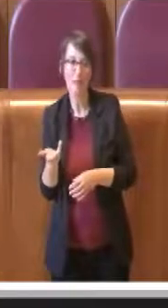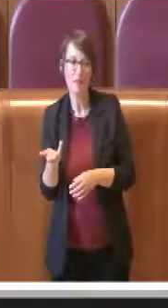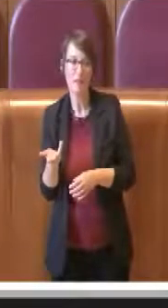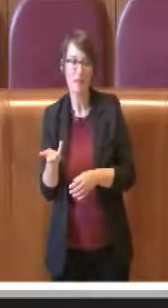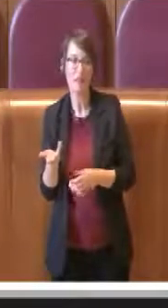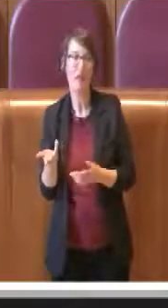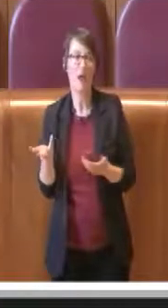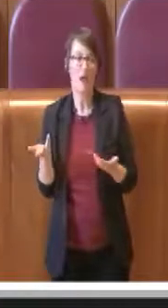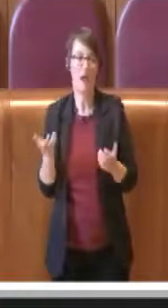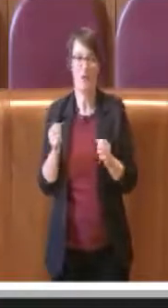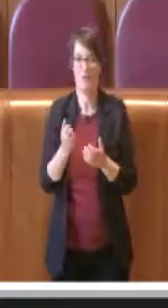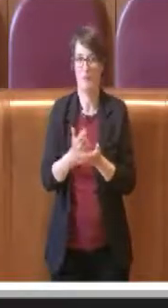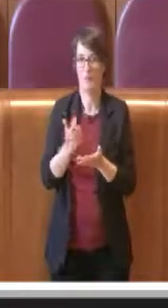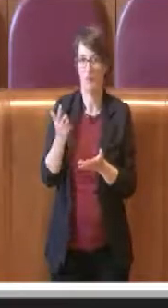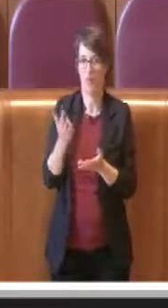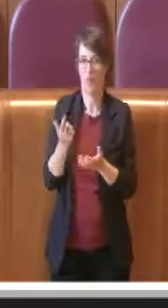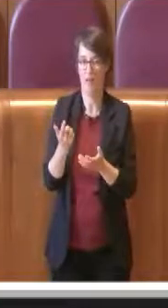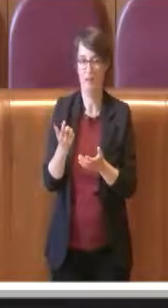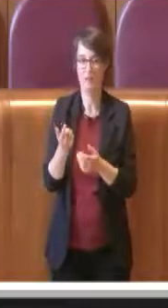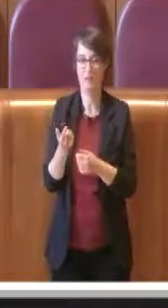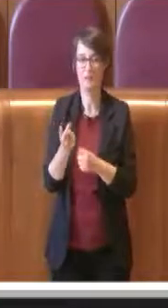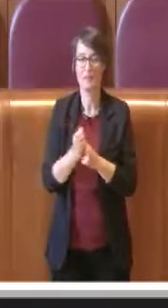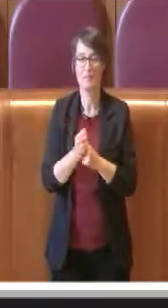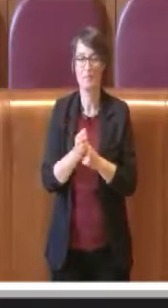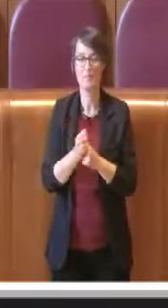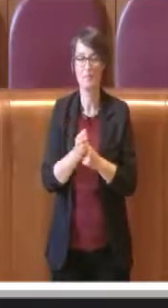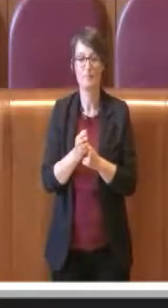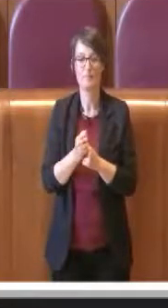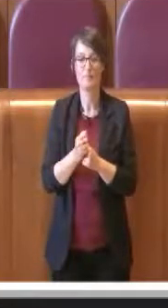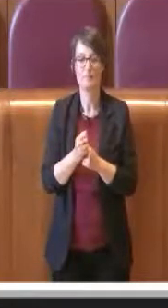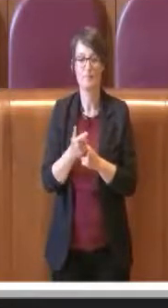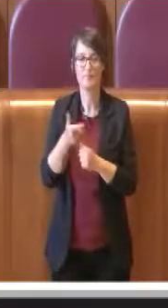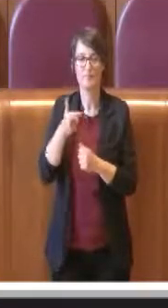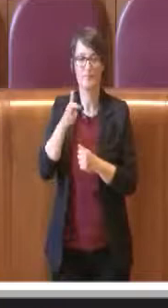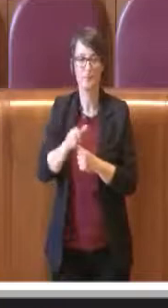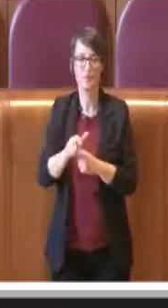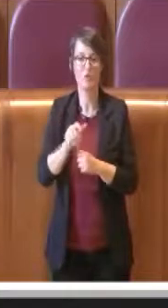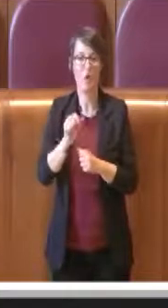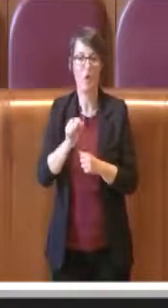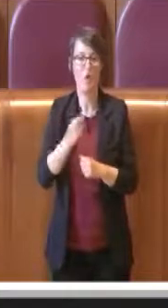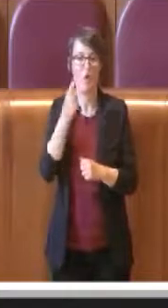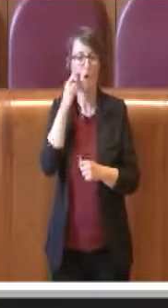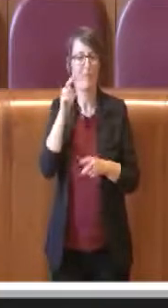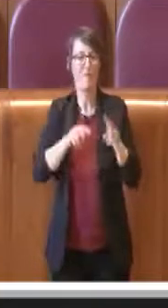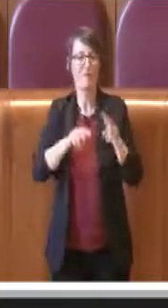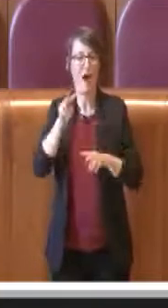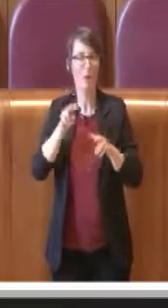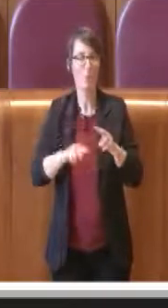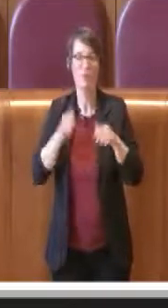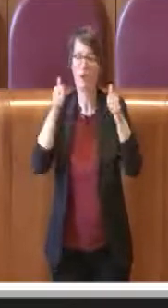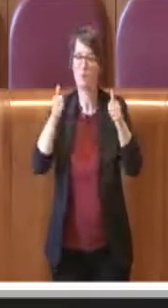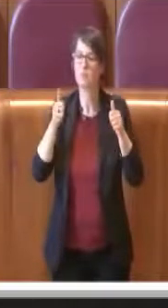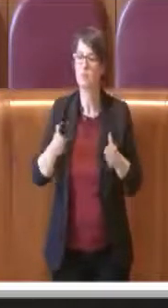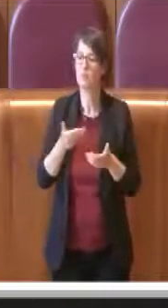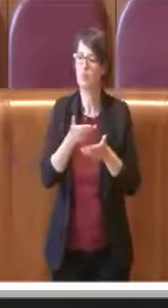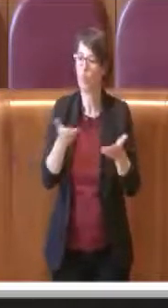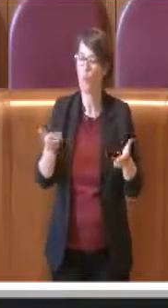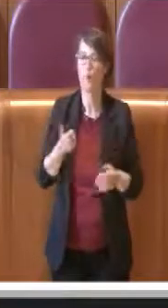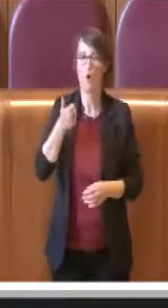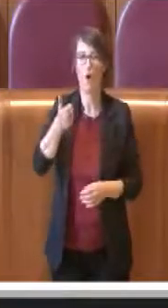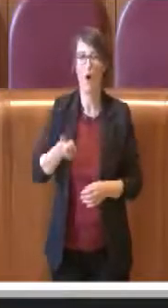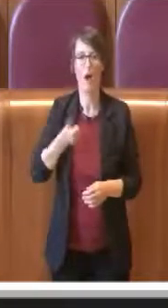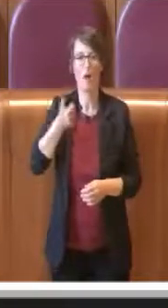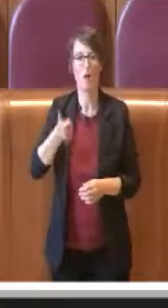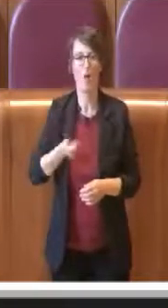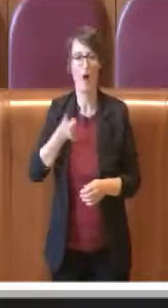importante per capire l'efficacia degli avvisi pubblici che vengono emanati di anno in anno da